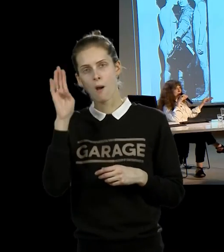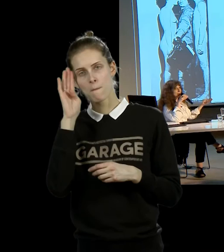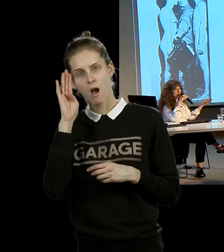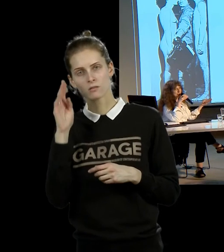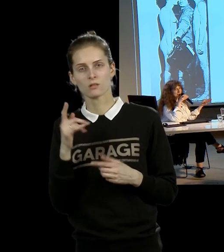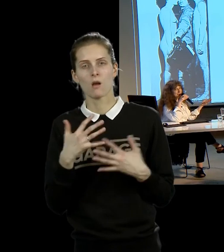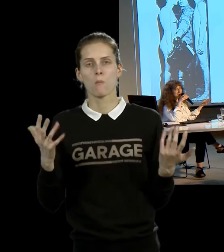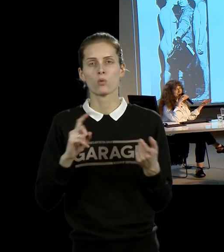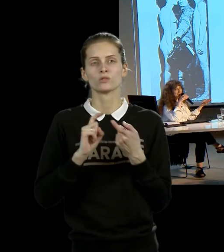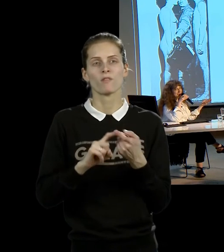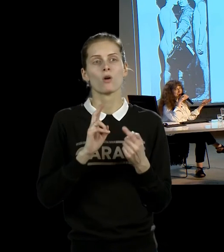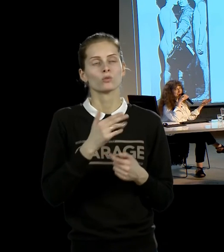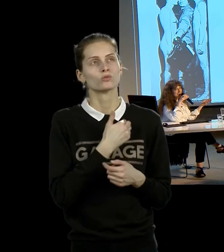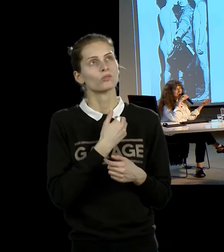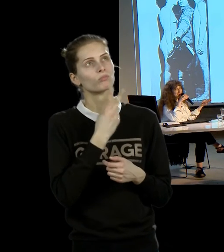пройти лицом к мальчику.